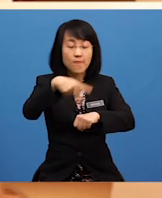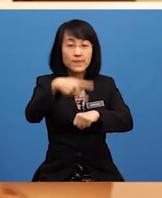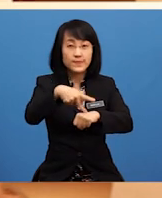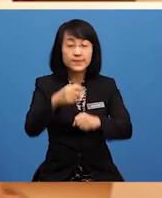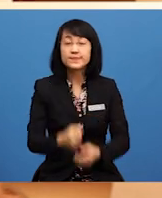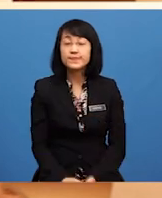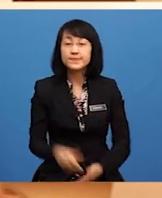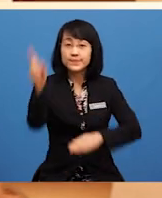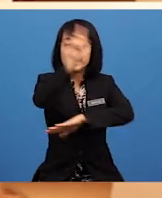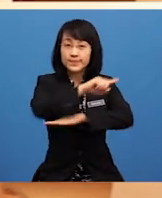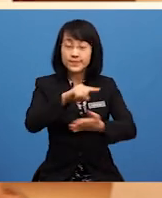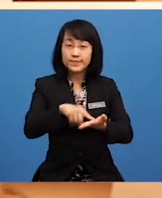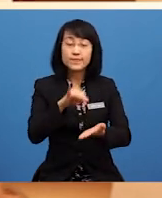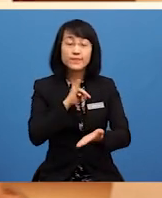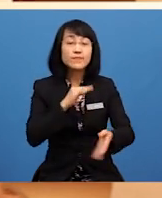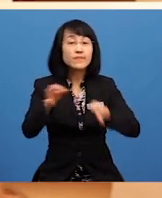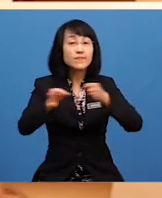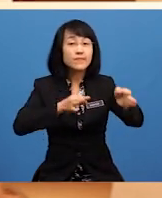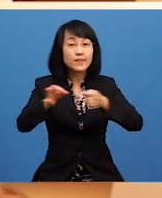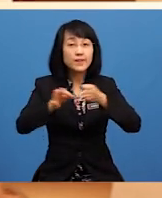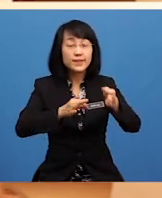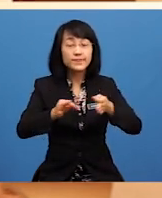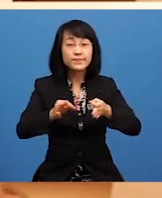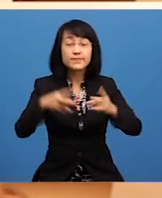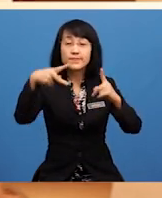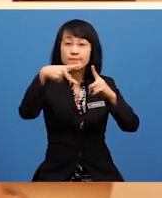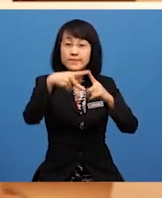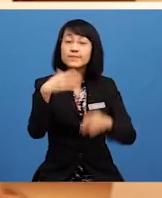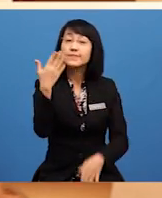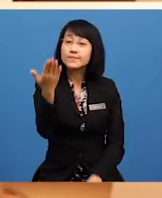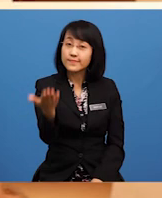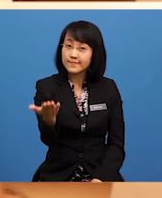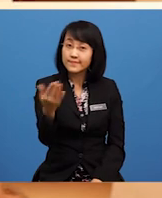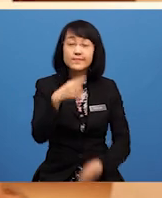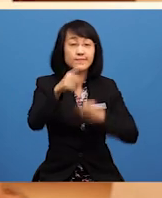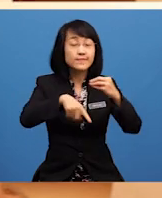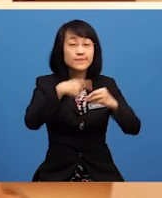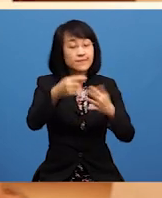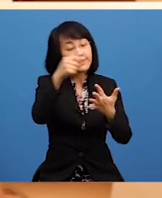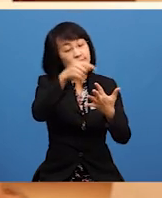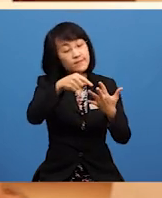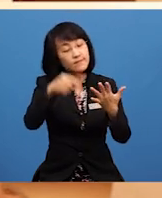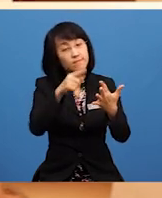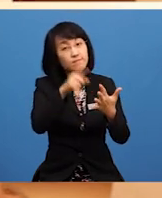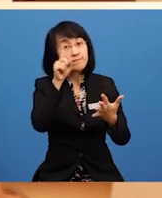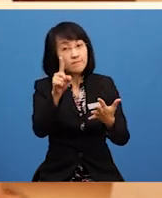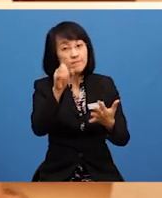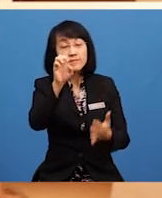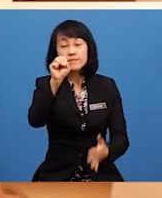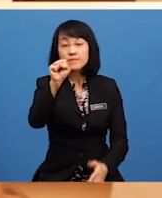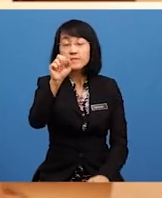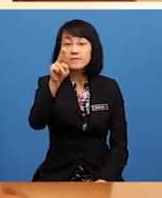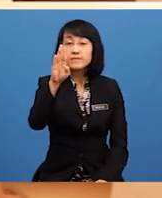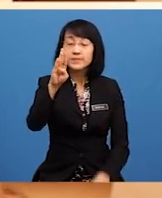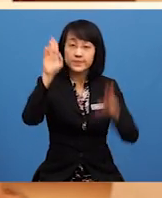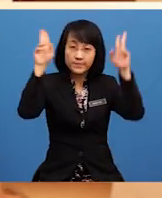Hari ini saya akan terangkan kepada anda tentang salah satu subtopik pembangunan